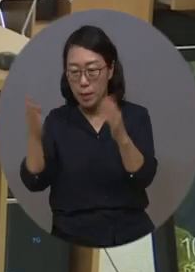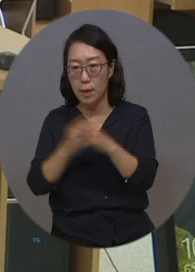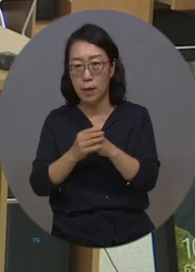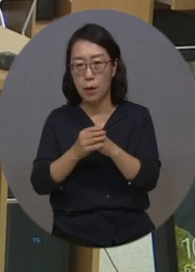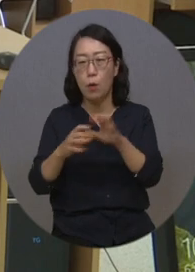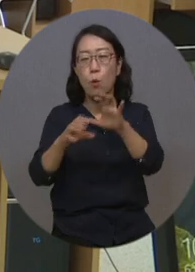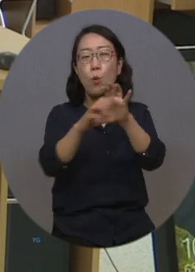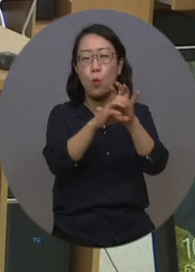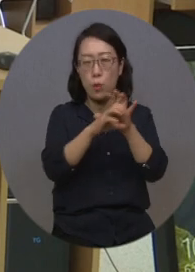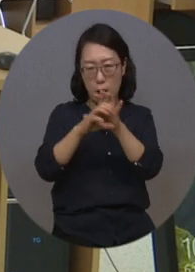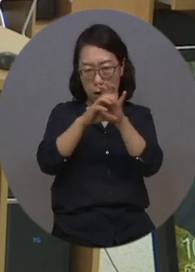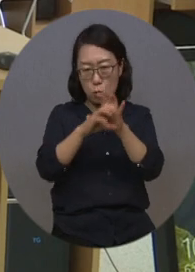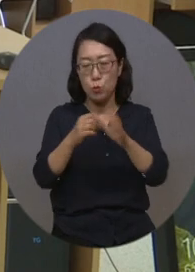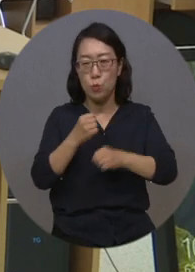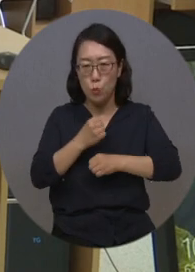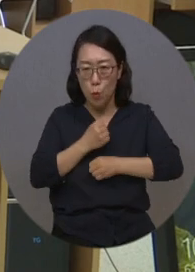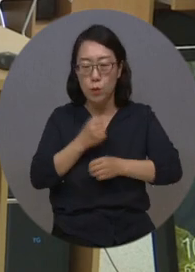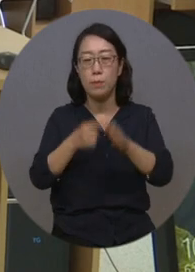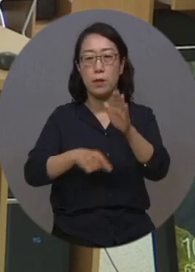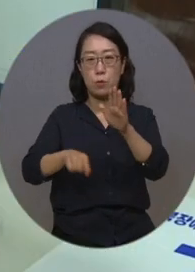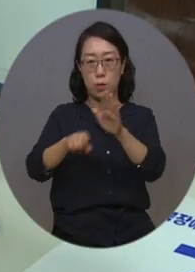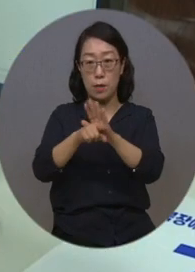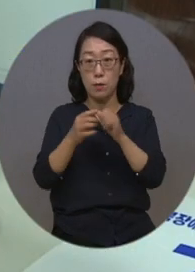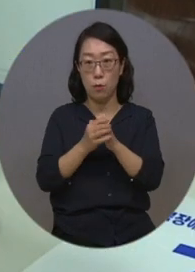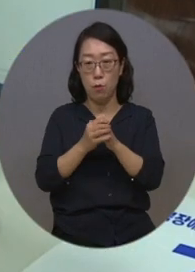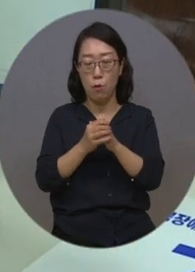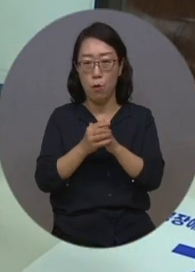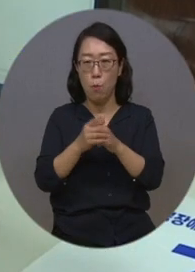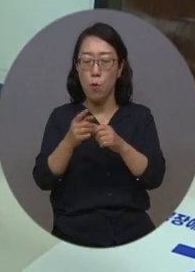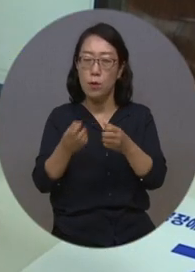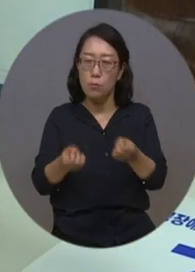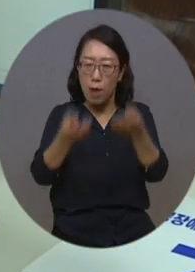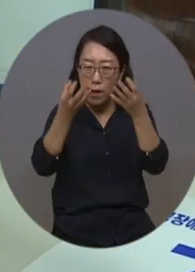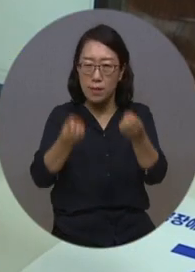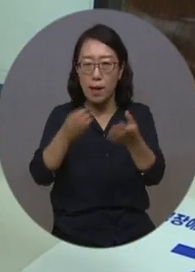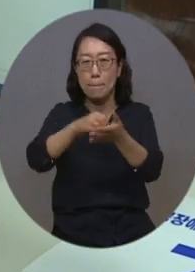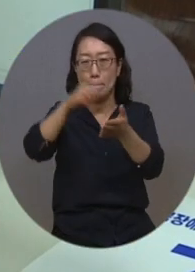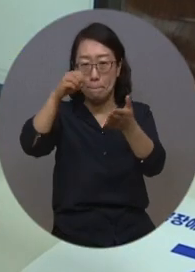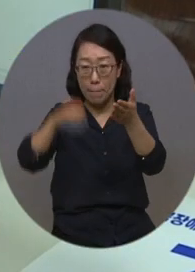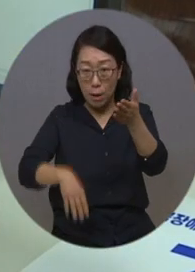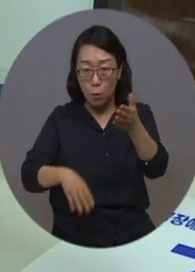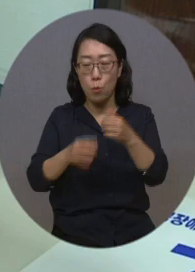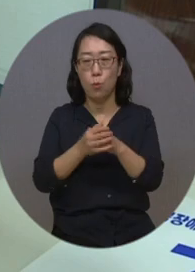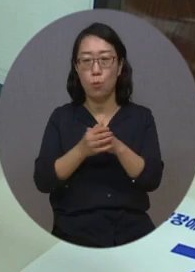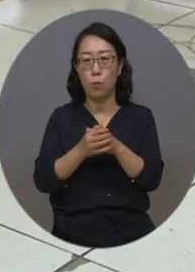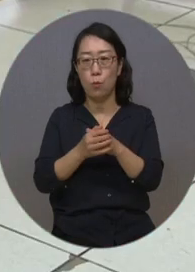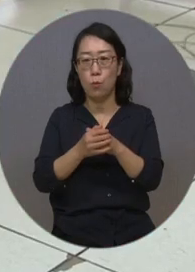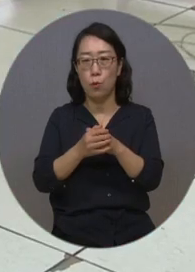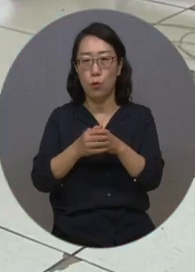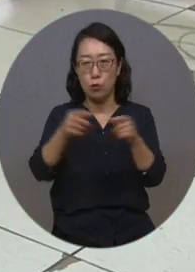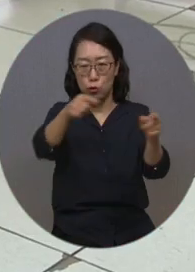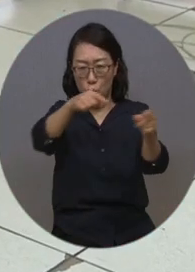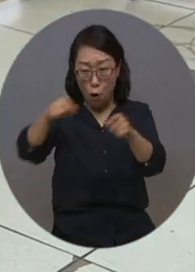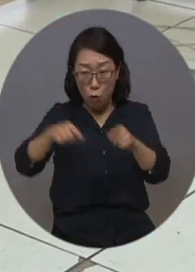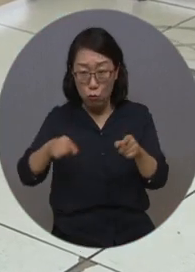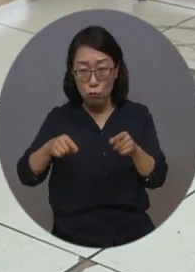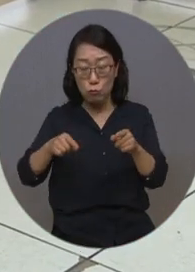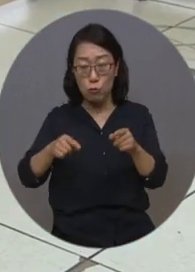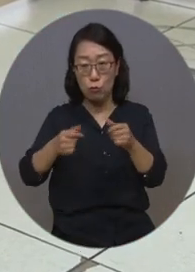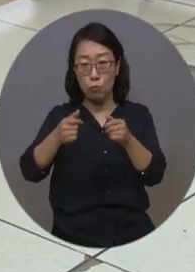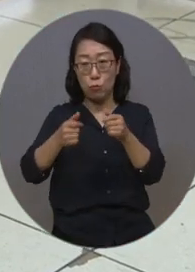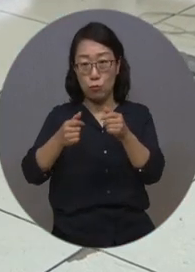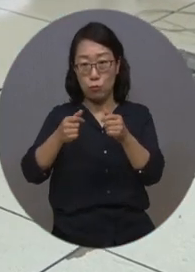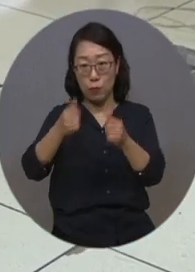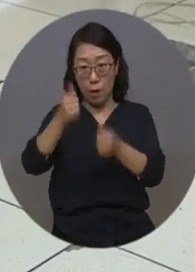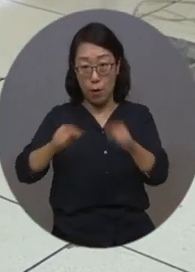코로나19 확산 방지를 위해 개폐회식 등 부대행사를 생략하고 전국대회 참가선수 선발을